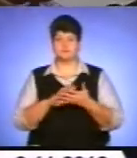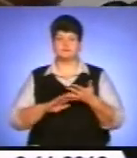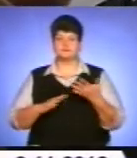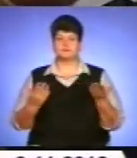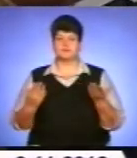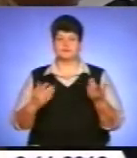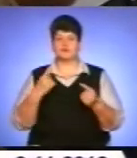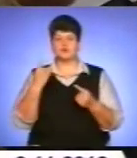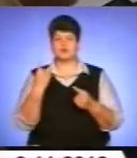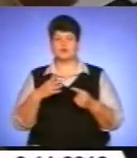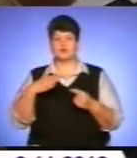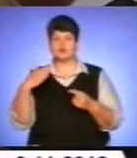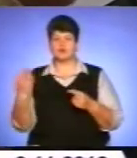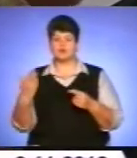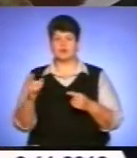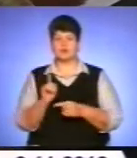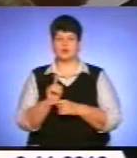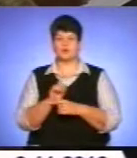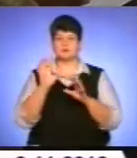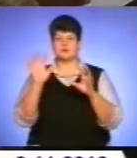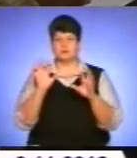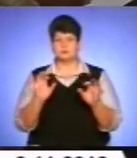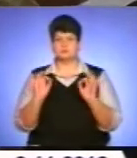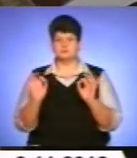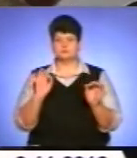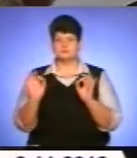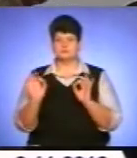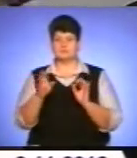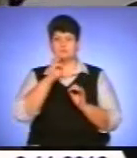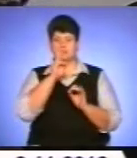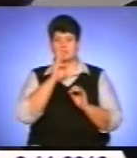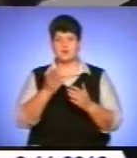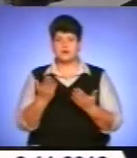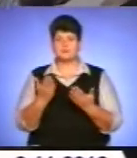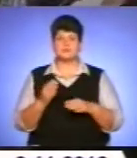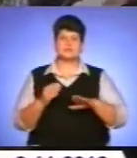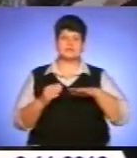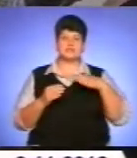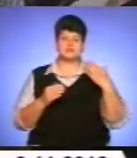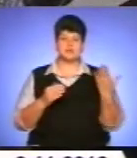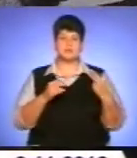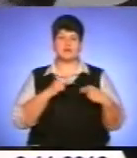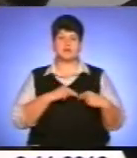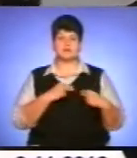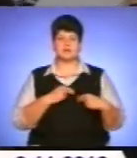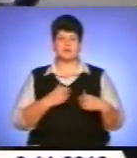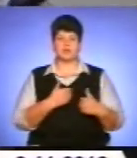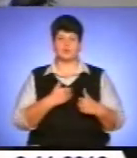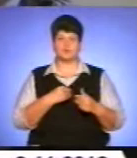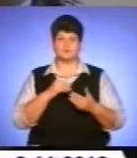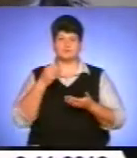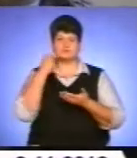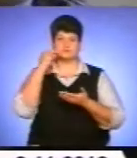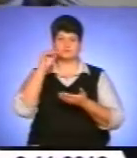Якщо з однієї сторони норми законодавства дотримуються по заробітній платі, з іншої сторони працівники прагнуть підвищення